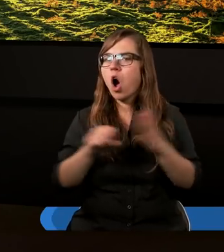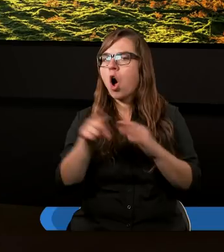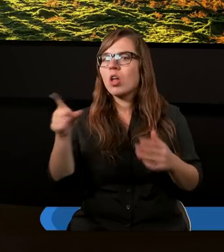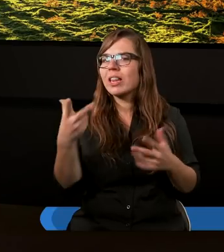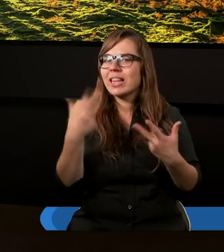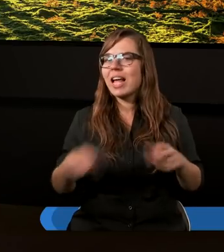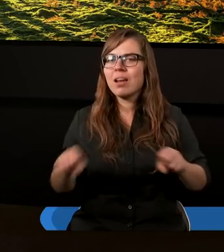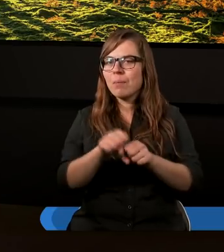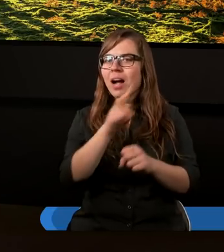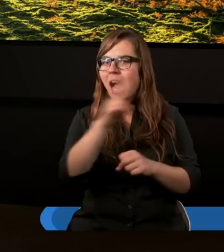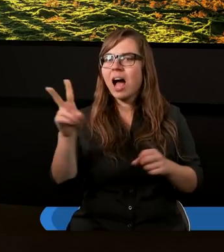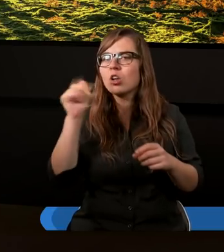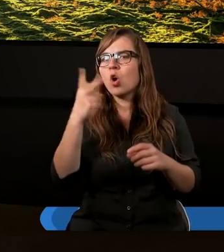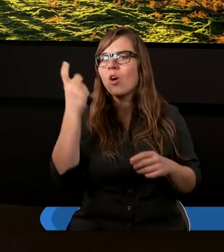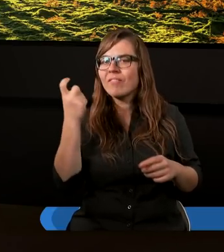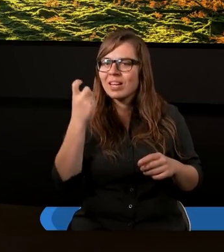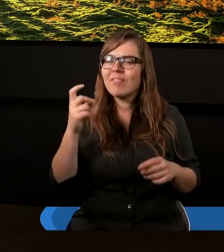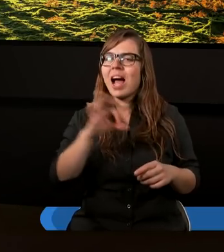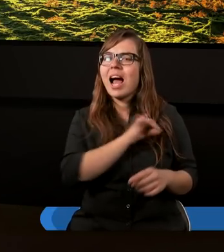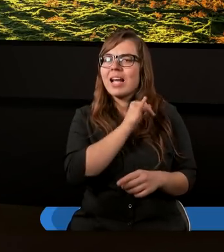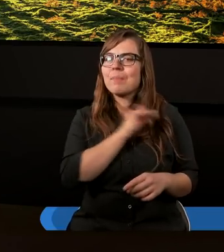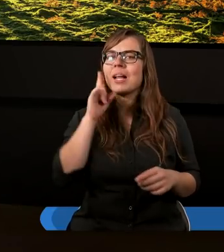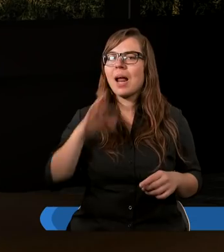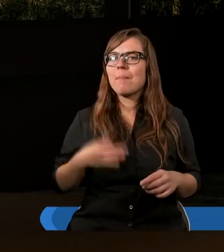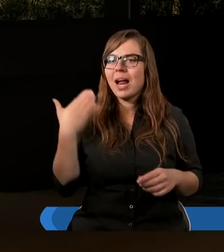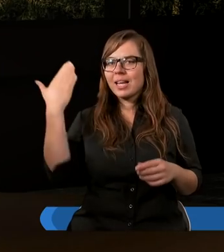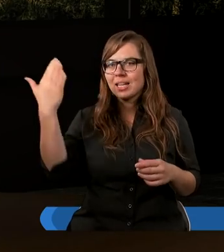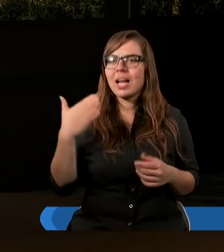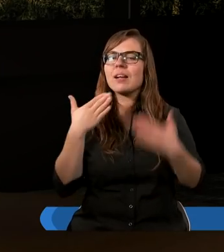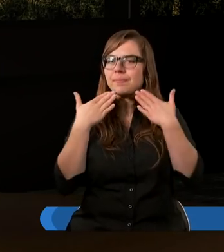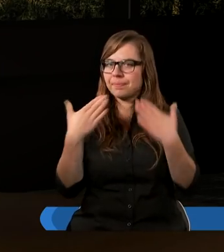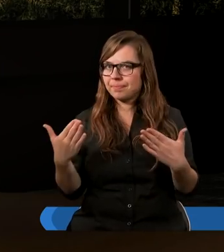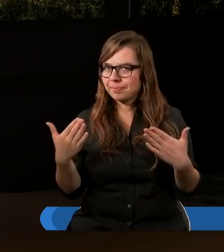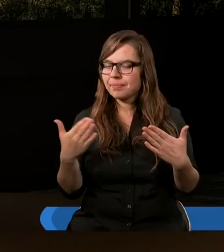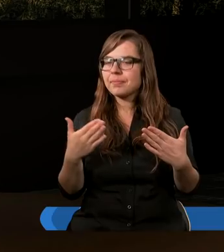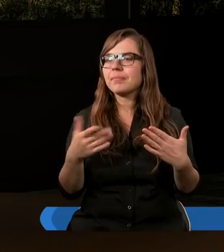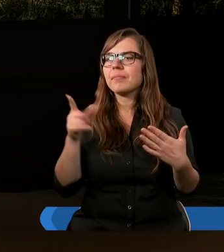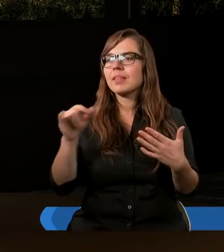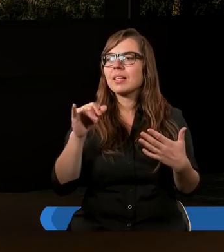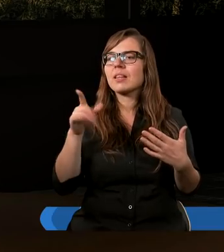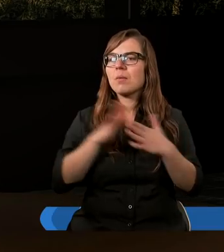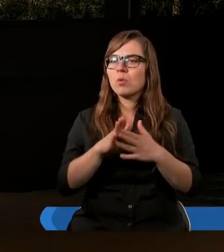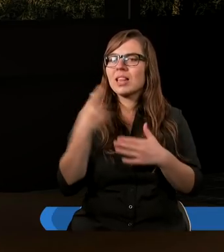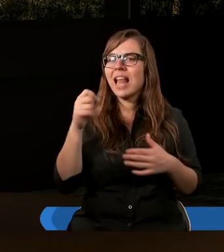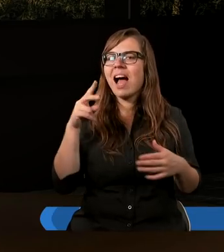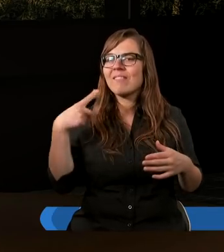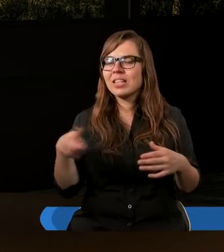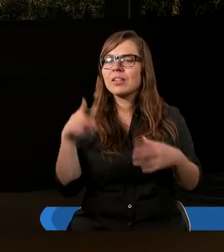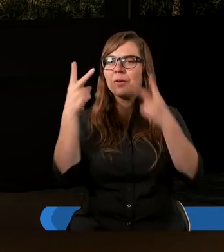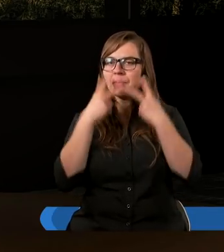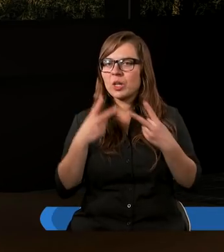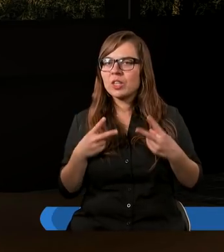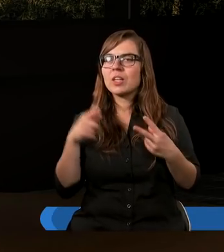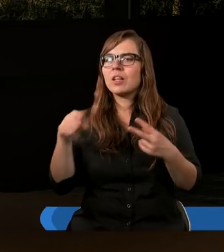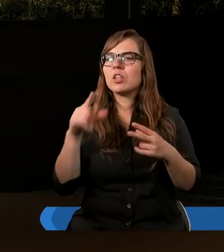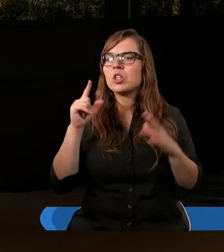niesprawiedliwości każdy, kto wzywa imienia Pańskiego. Dziękuję. I teraz proszę Dawida, przeczyta